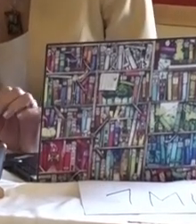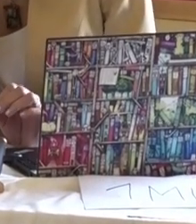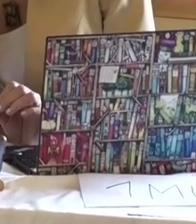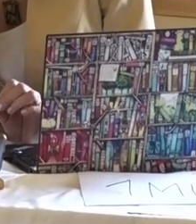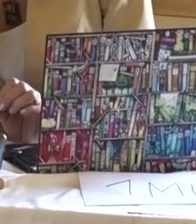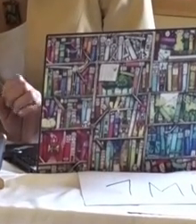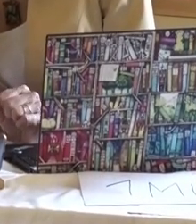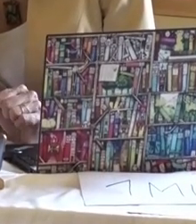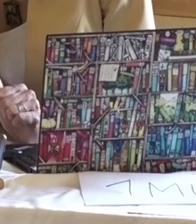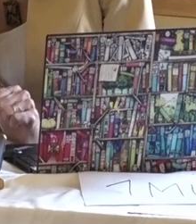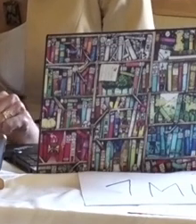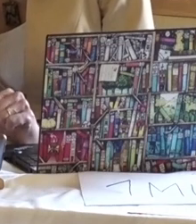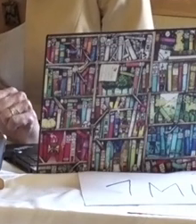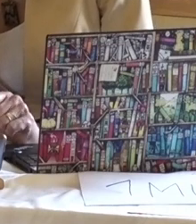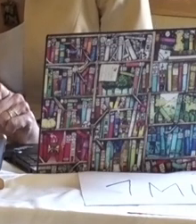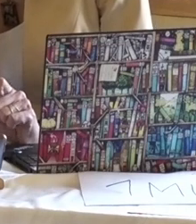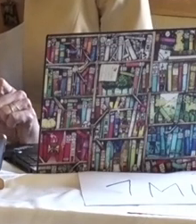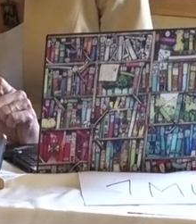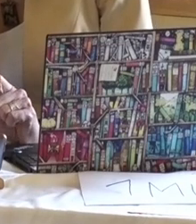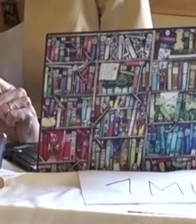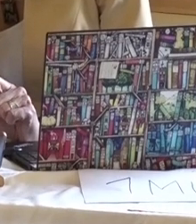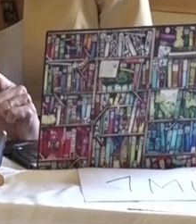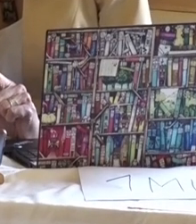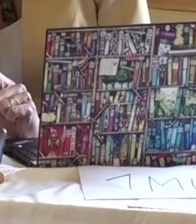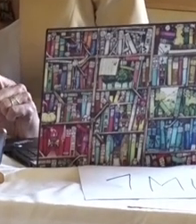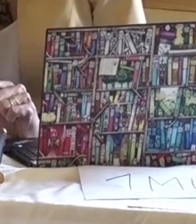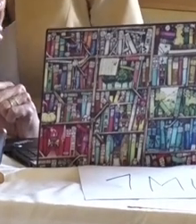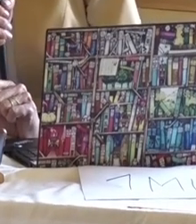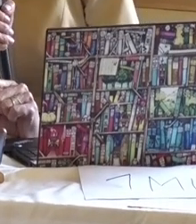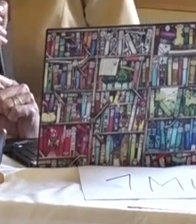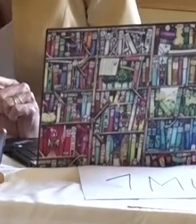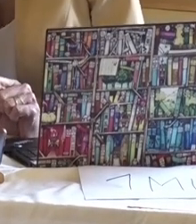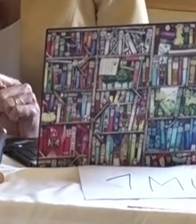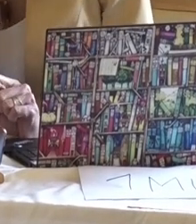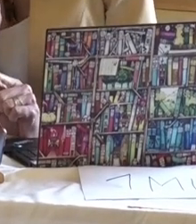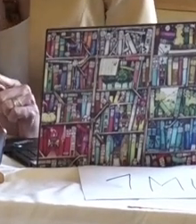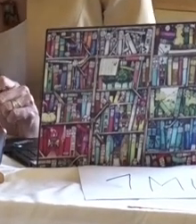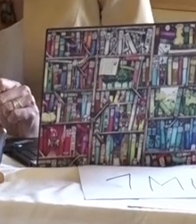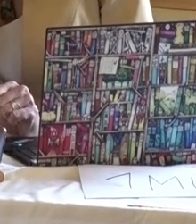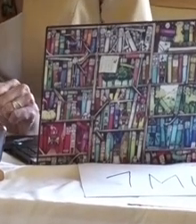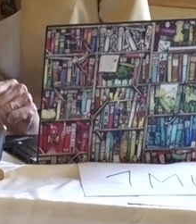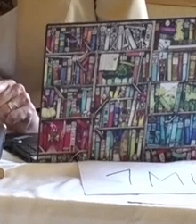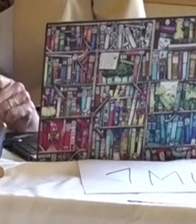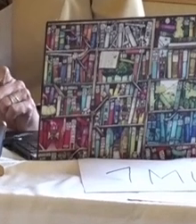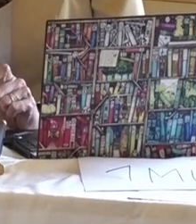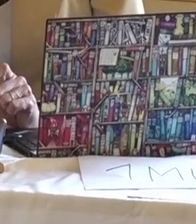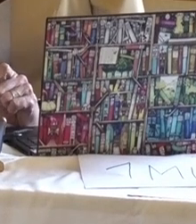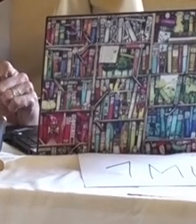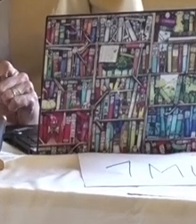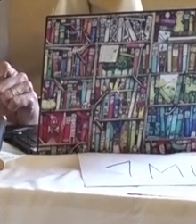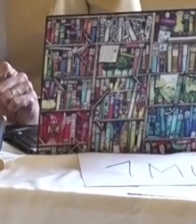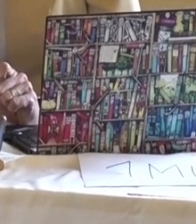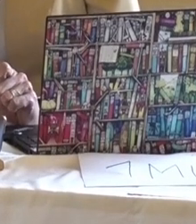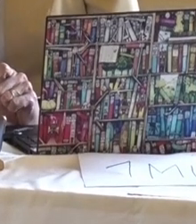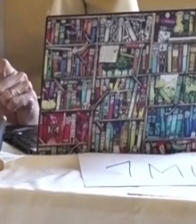výjimečných situací nesmí být existující nástroje a procesy využívány k zásadně odlišnému účelu, než projeky byly původně vytvořeny, například ke